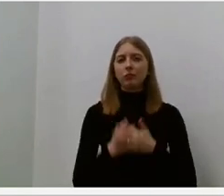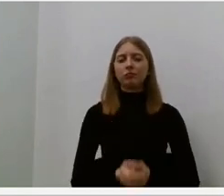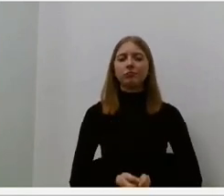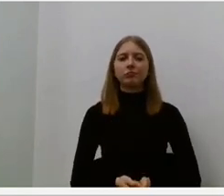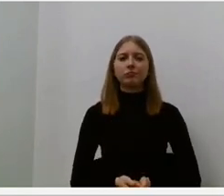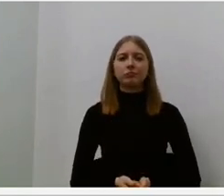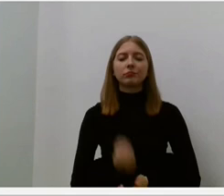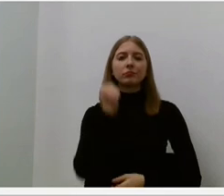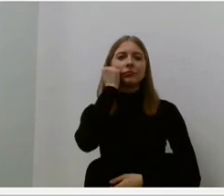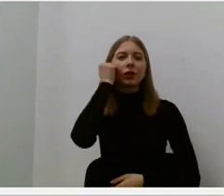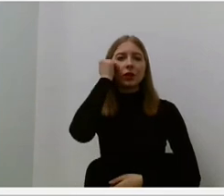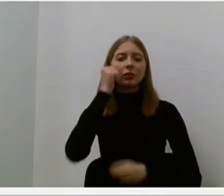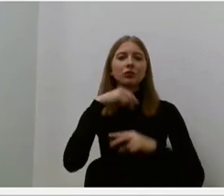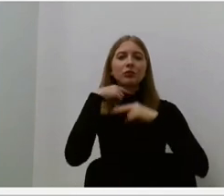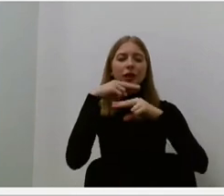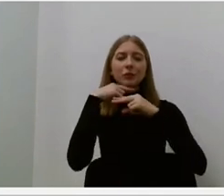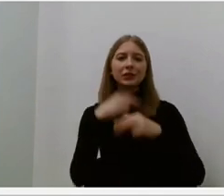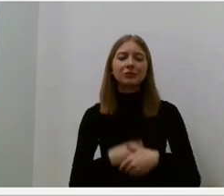Ačiū už dėmesį.